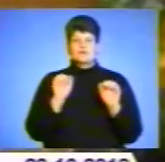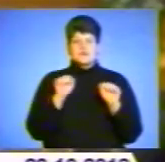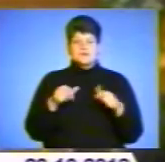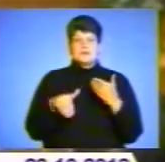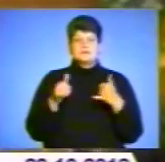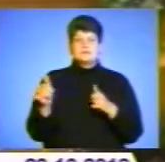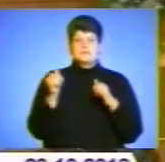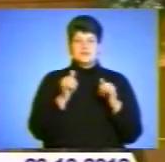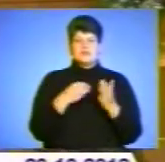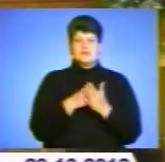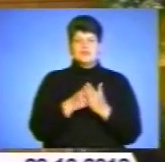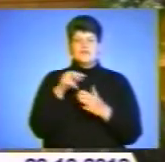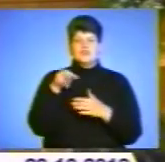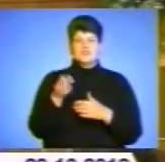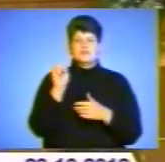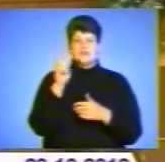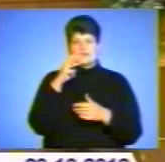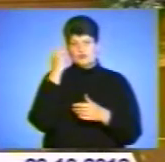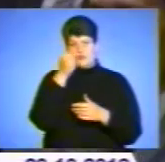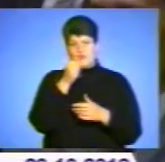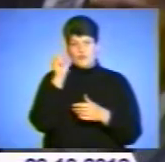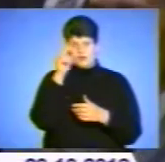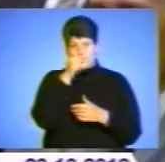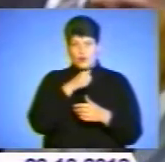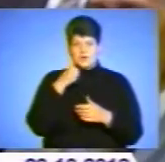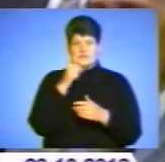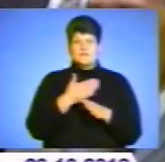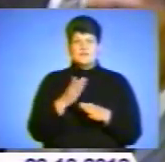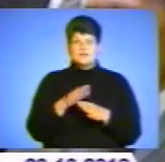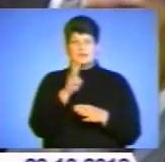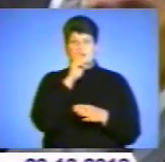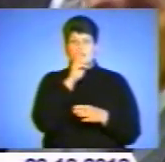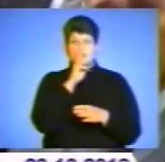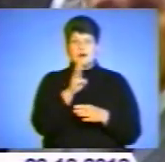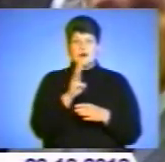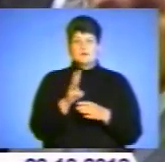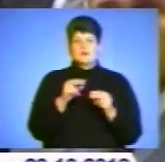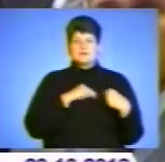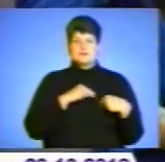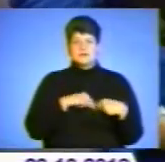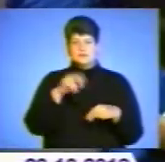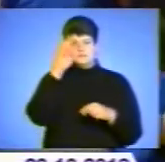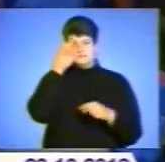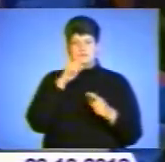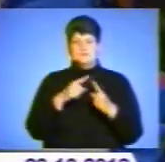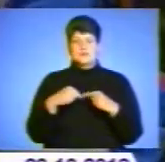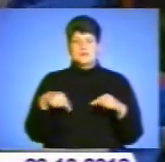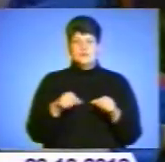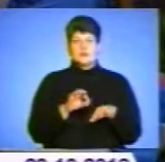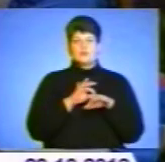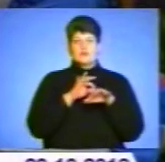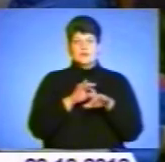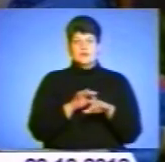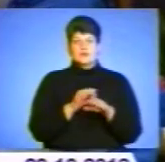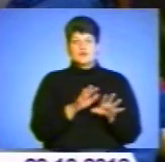фінансування у 2012 році видатки з виплати з робітної плати працівникам бюджетної сфери та проведення розрахунків за